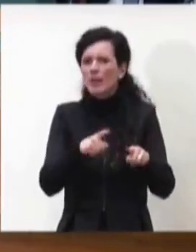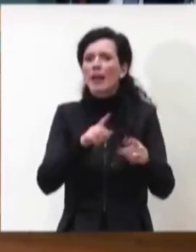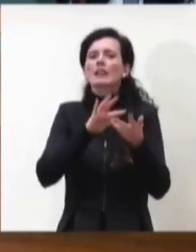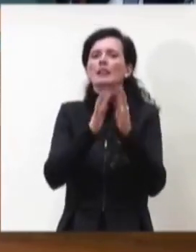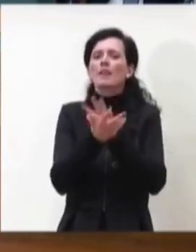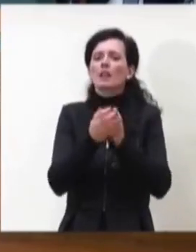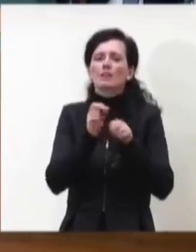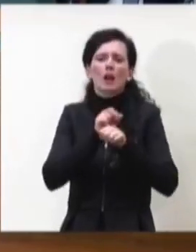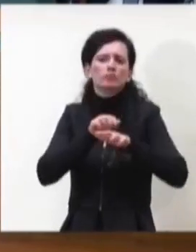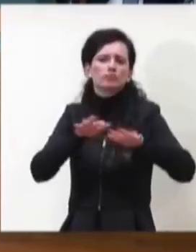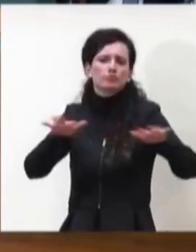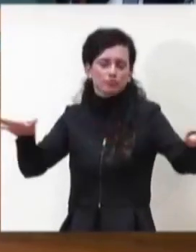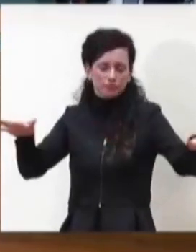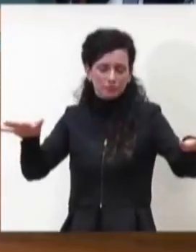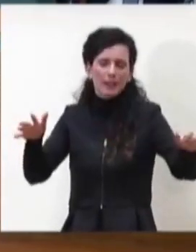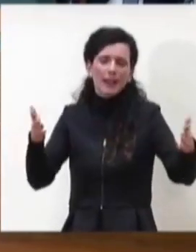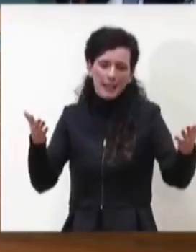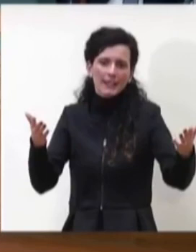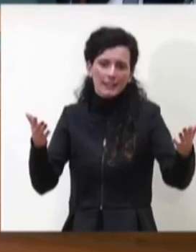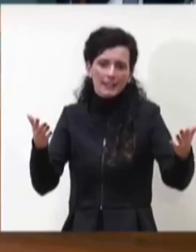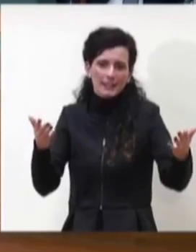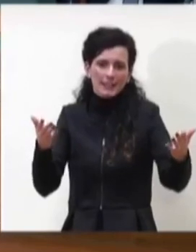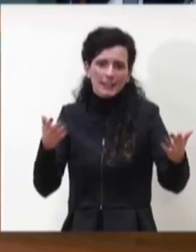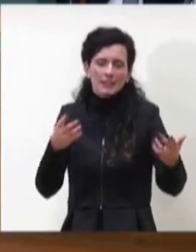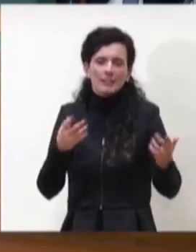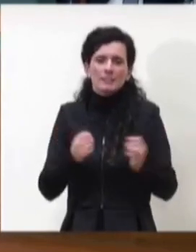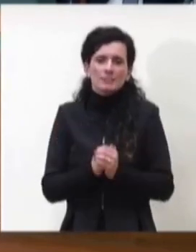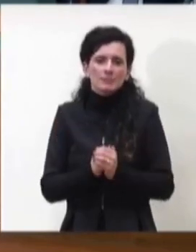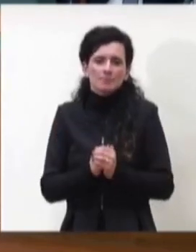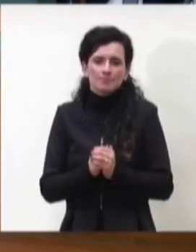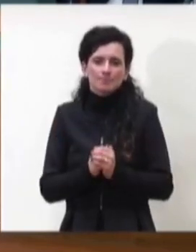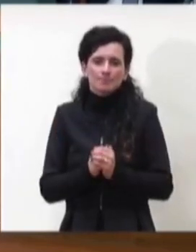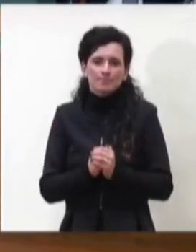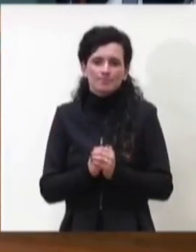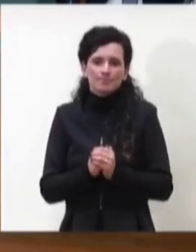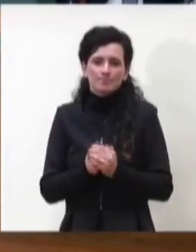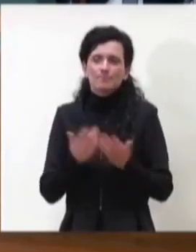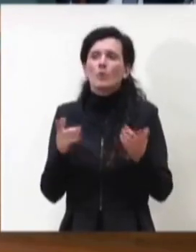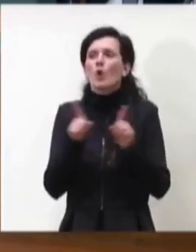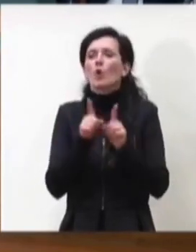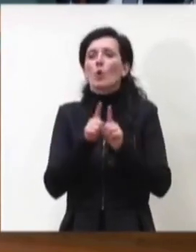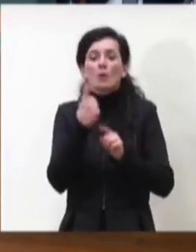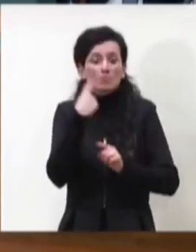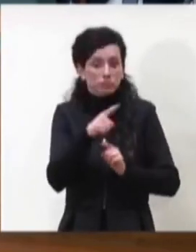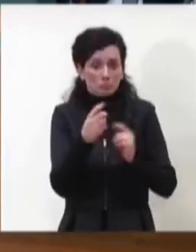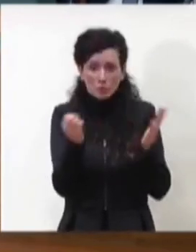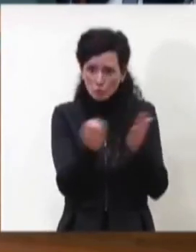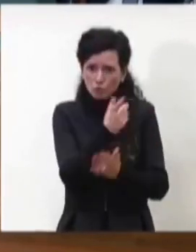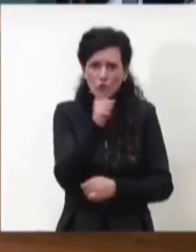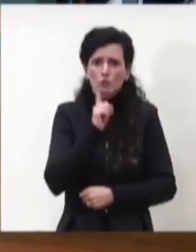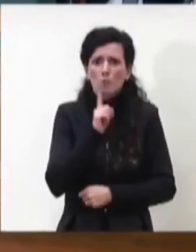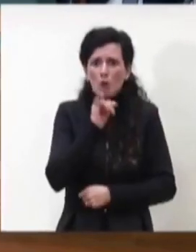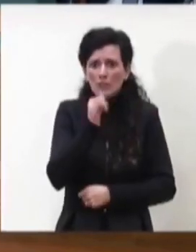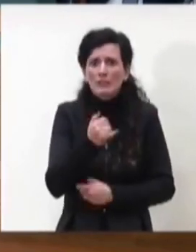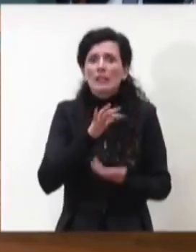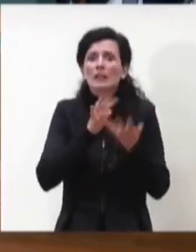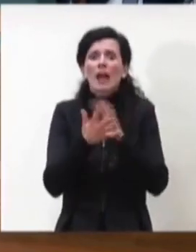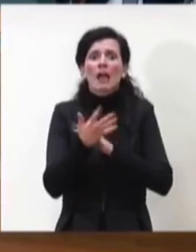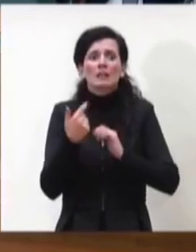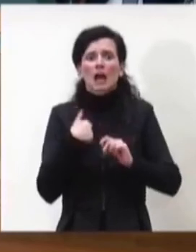a quello che meriterebbe nel senso che non lo drammatizzerei naturalmente